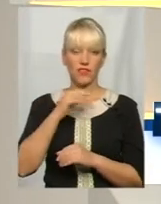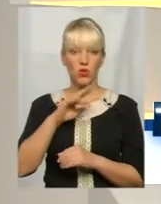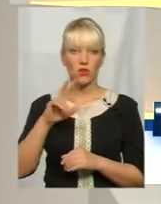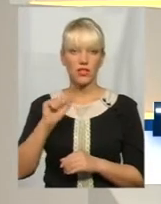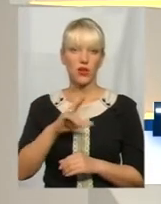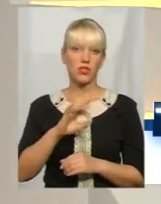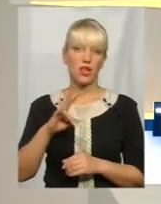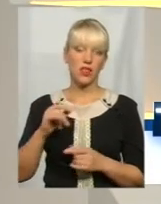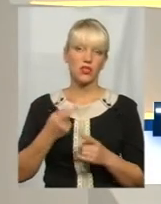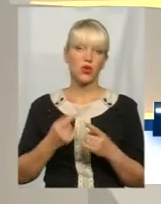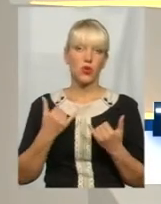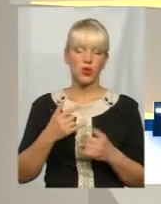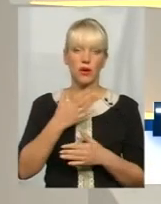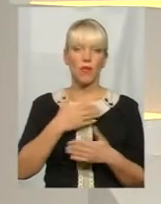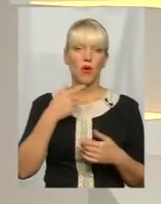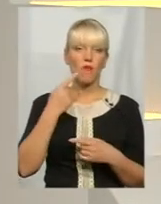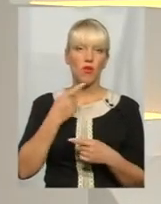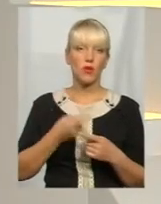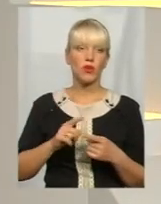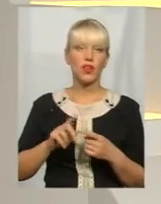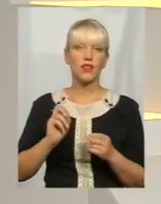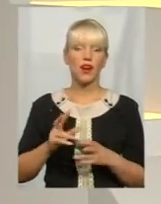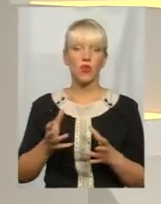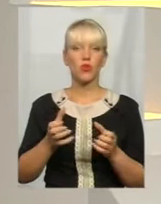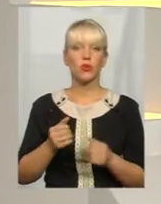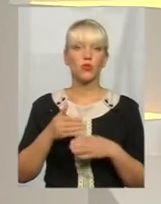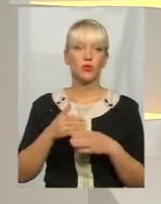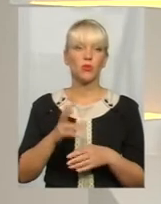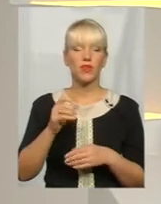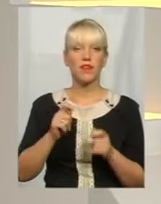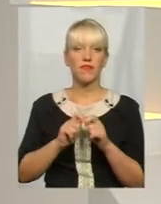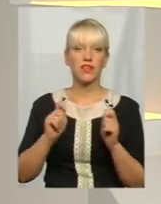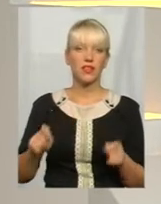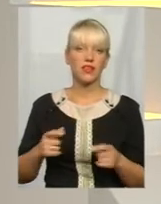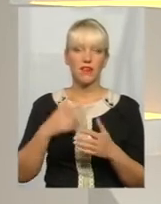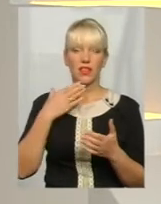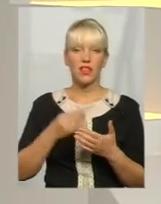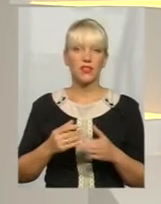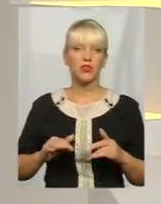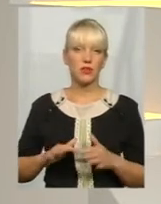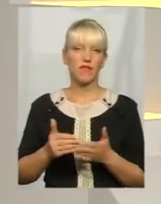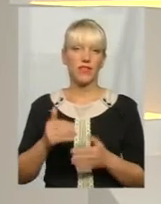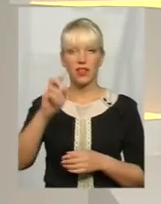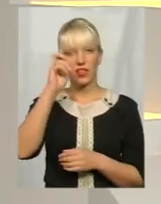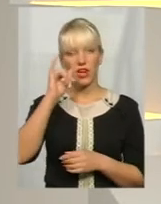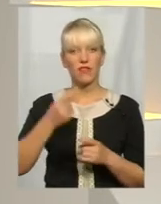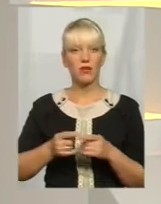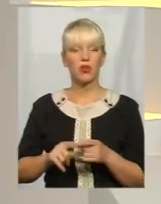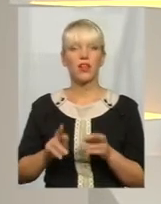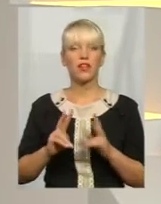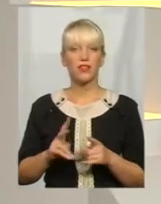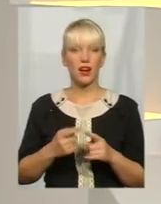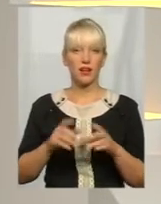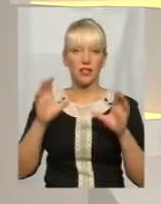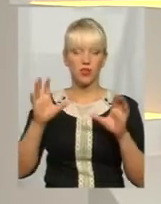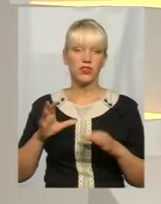Оксана Фіновська. І сьогодні ми говоримо про те, як отримати допомогу на відкриття власної справи від держави і про те, як